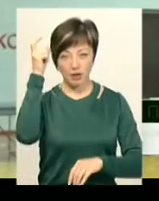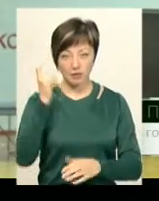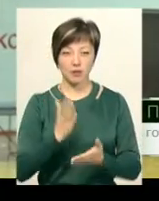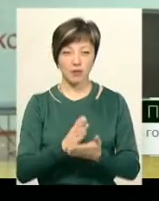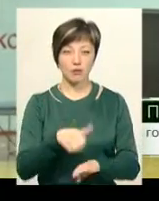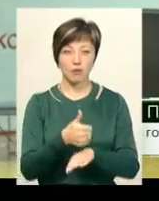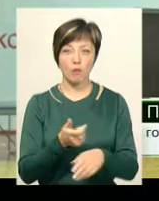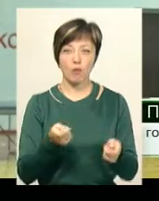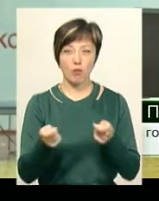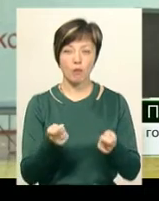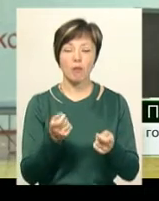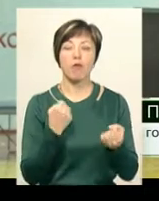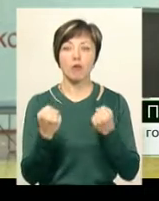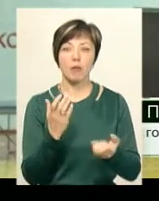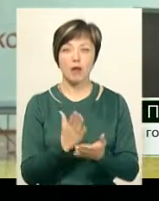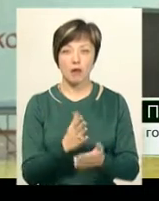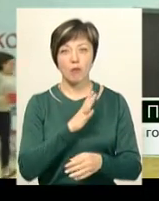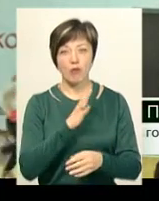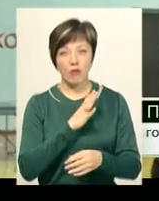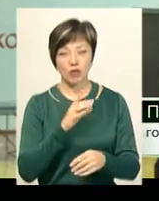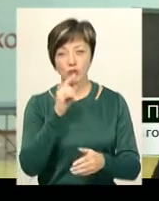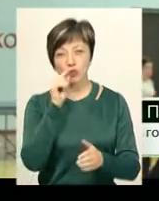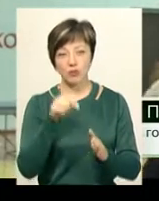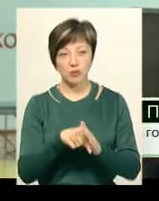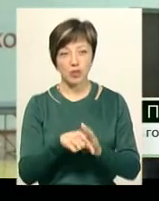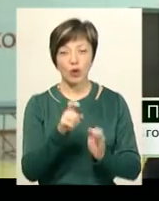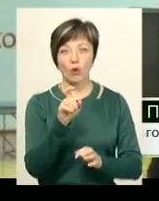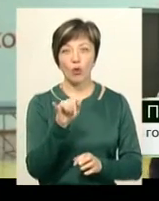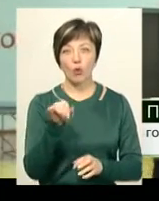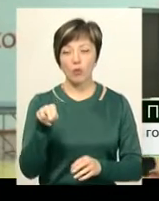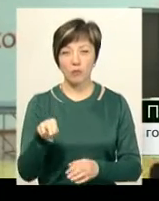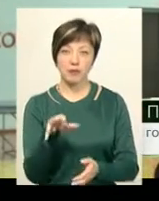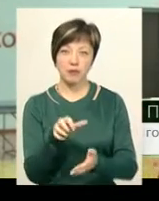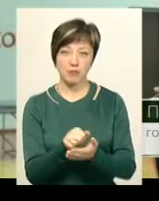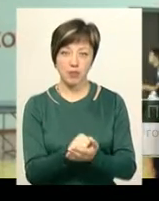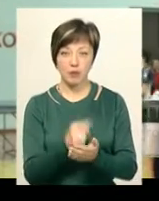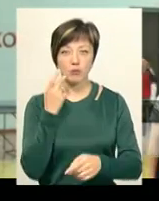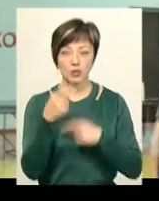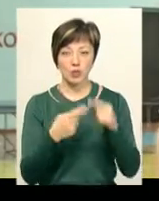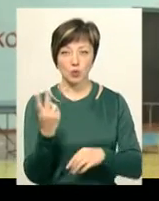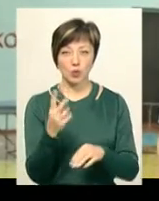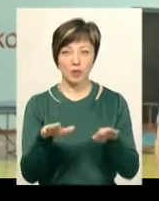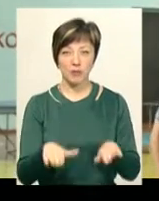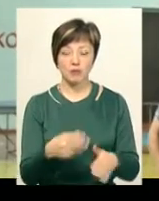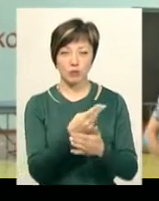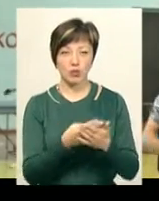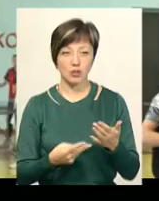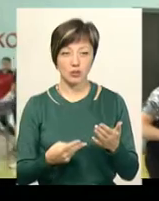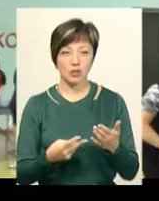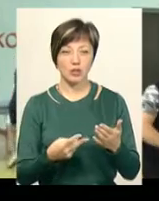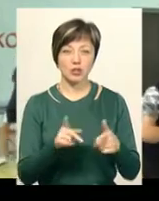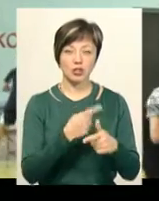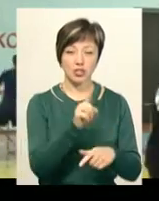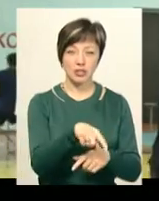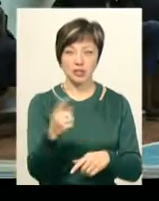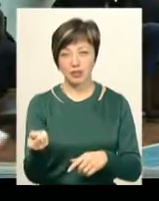боротьба. Буває, що роками вмішується хлоп, який займає постійно друге місце, прогіруючи 4